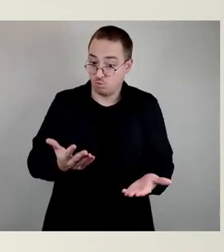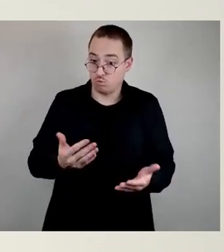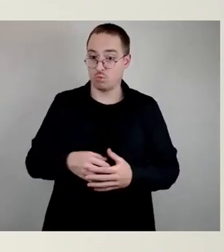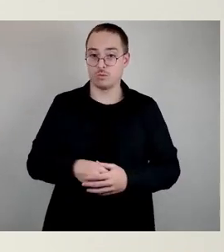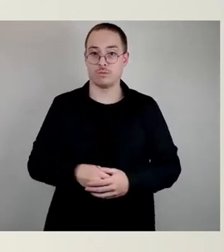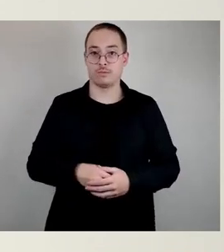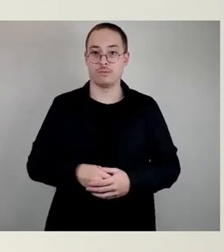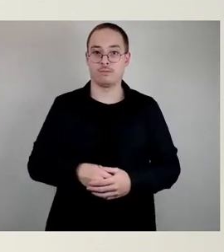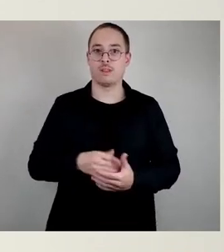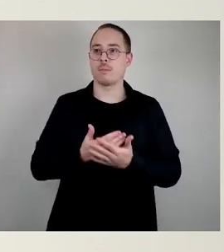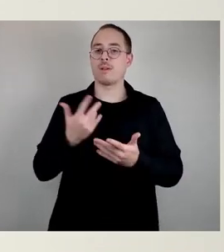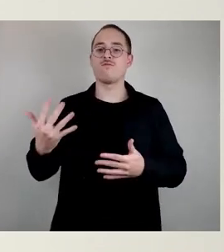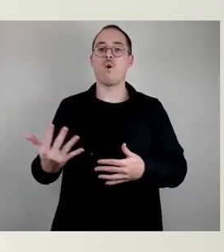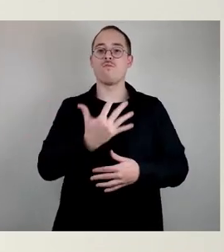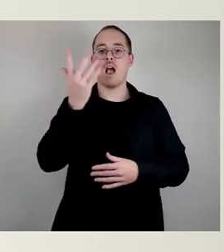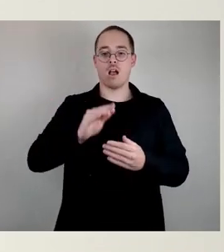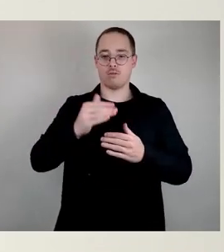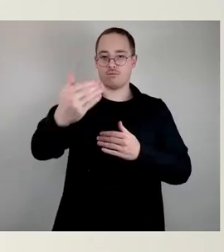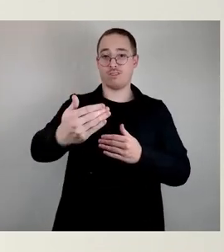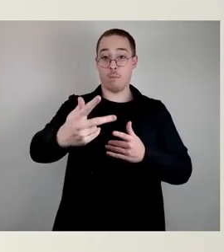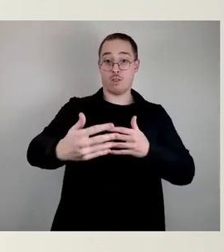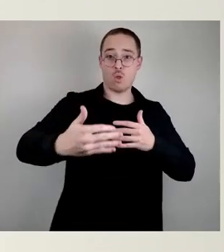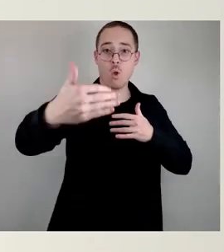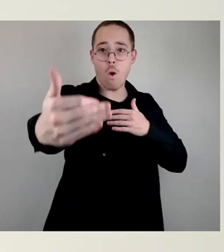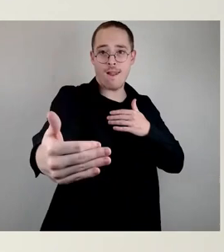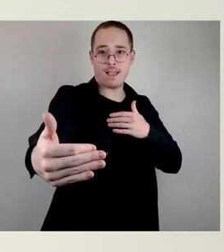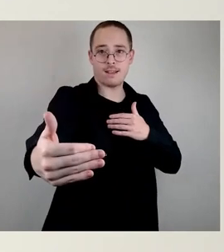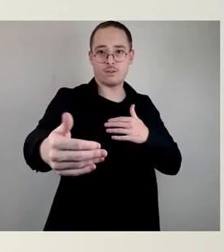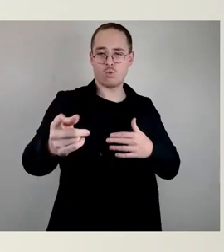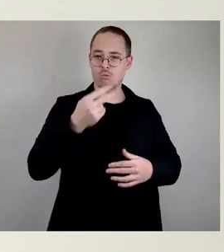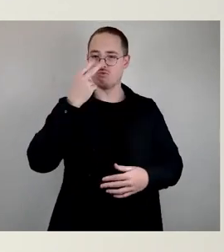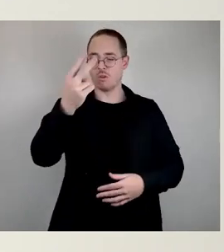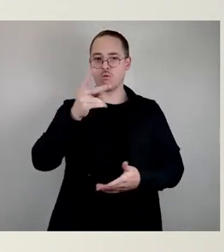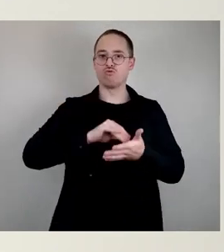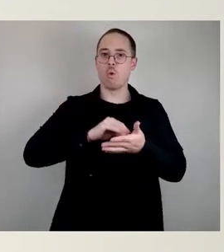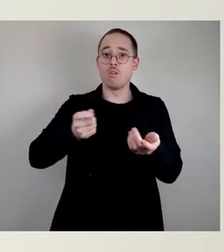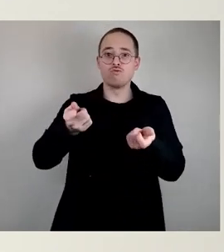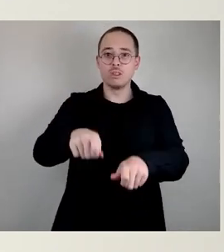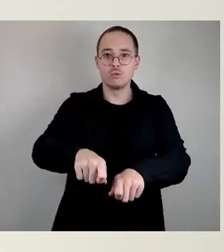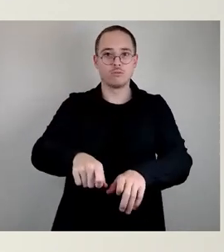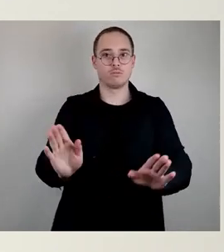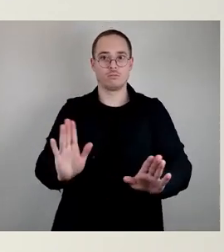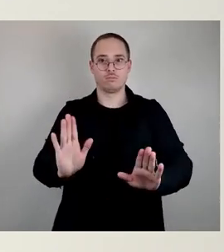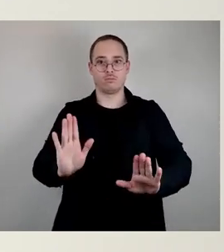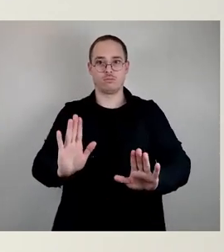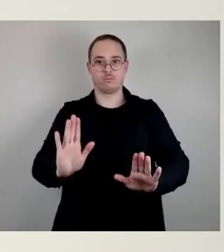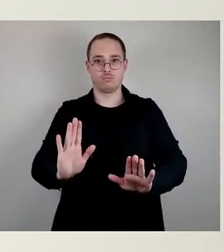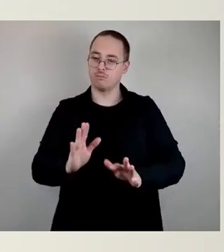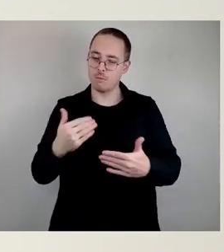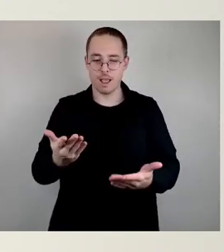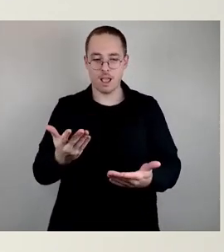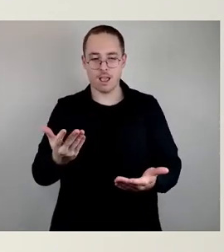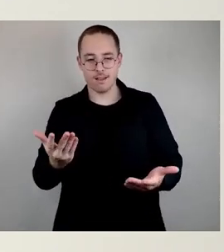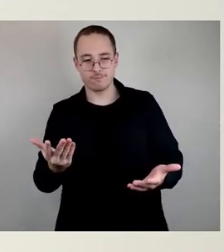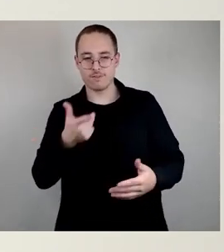hinausgehen, dass wir sagen, also es kommen auf gar keinen Fall Schulschließungen infrage, sondern eher dann eben Räumlichkeiten, die frei